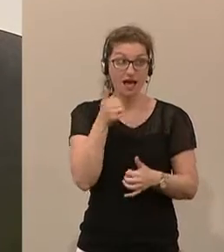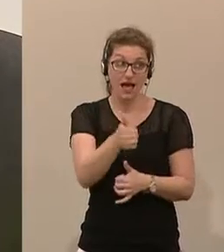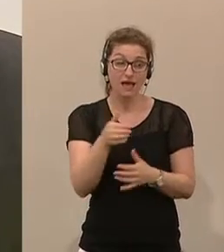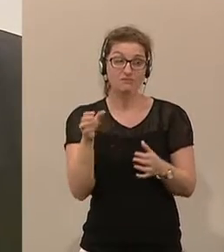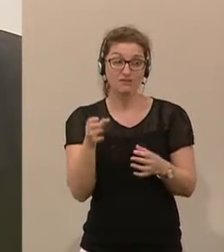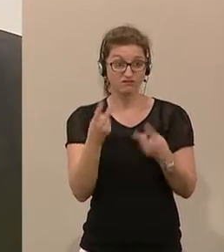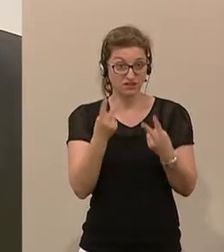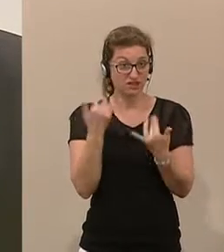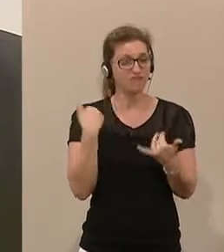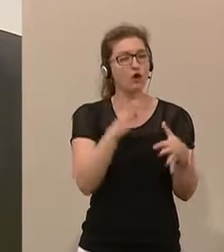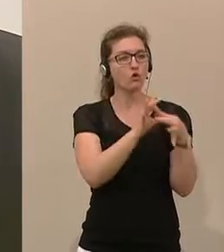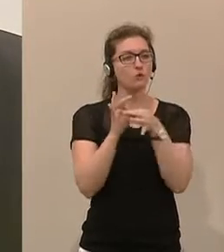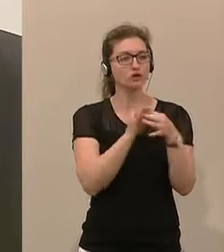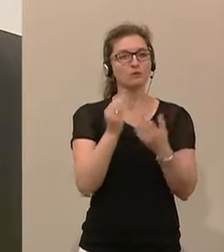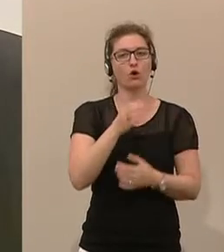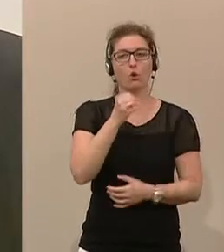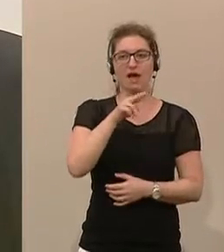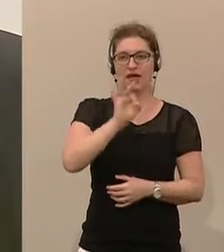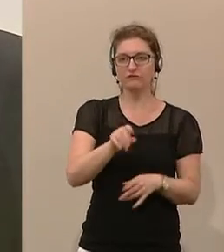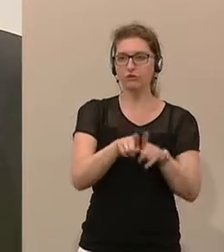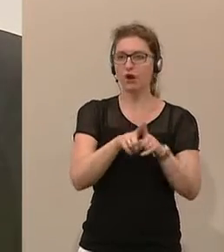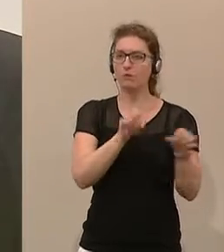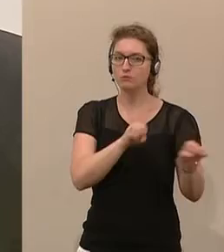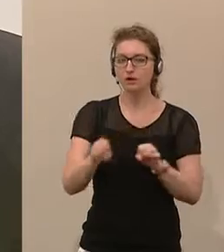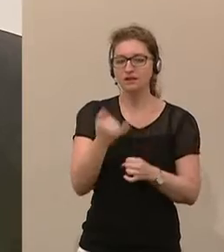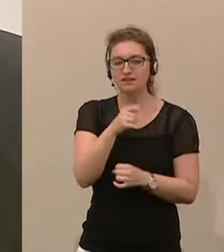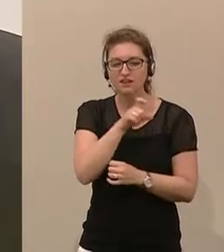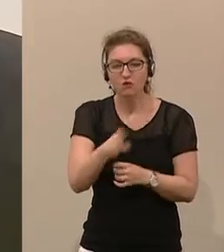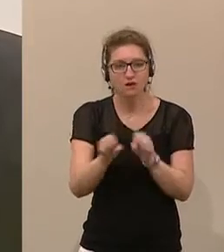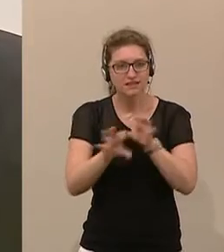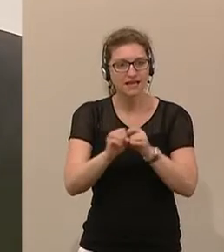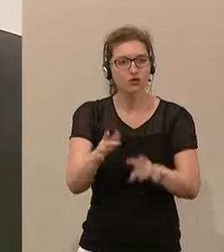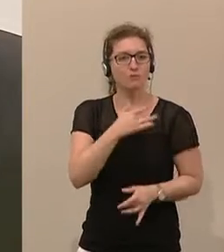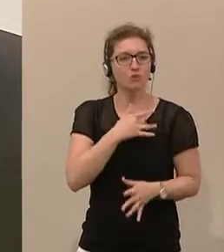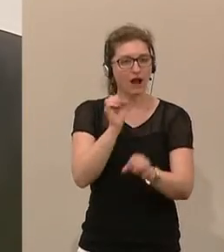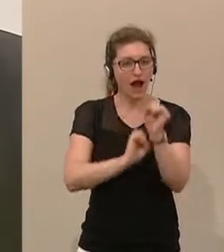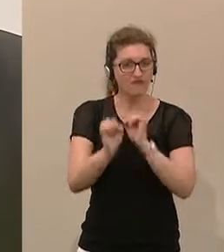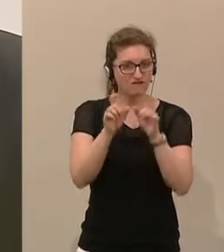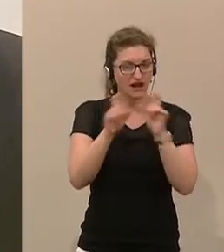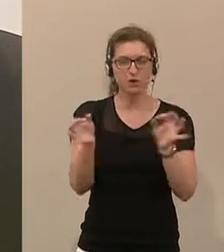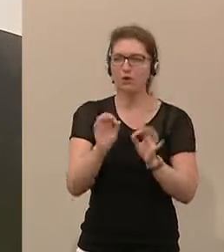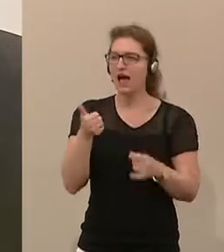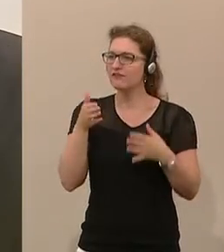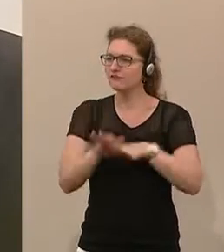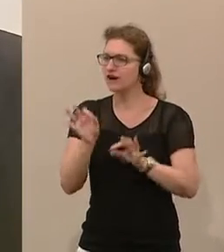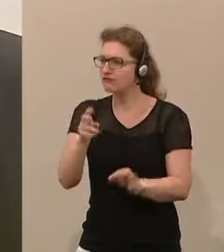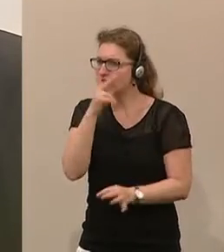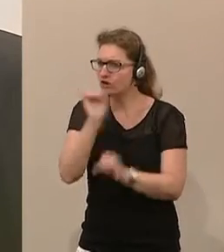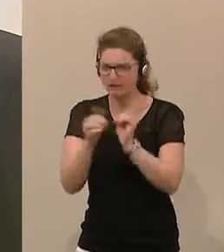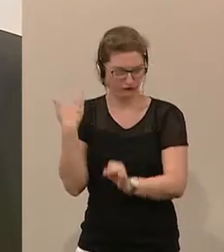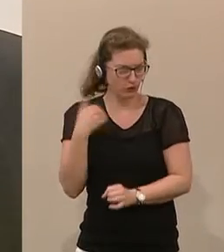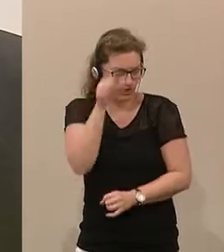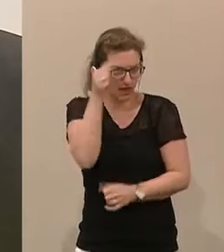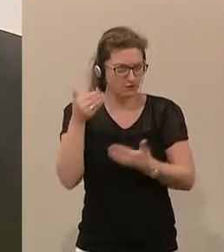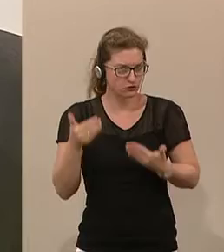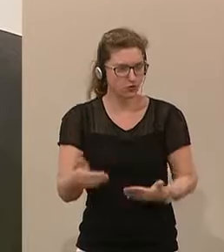mit dem ORF und die Möglichkeit, in der wöchentlichen Sendung Bürgeranwalt oder ein Fall für den Volksanwalt, wie das früher geheißen